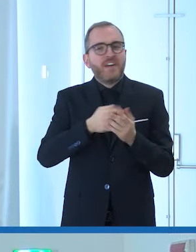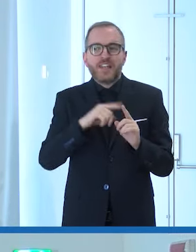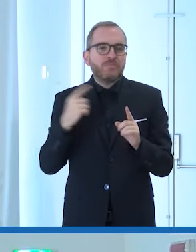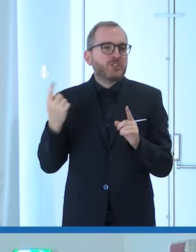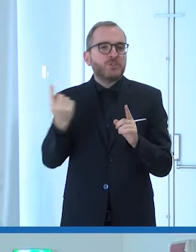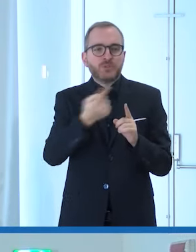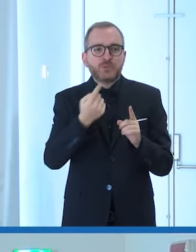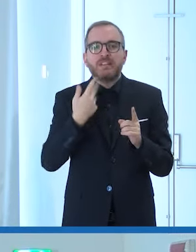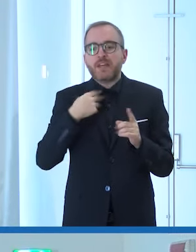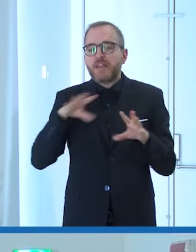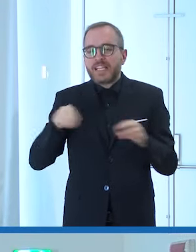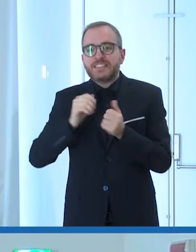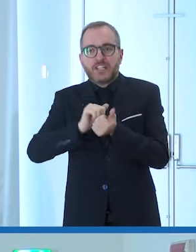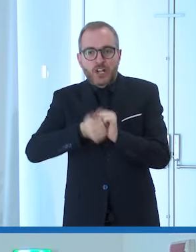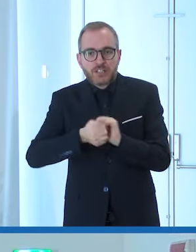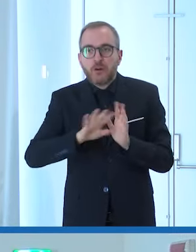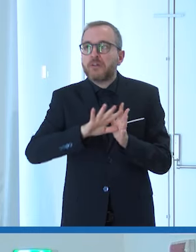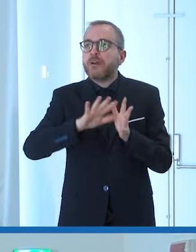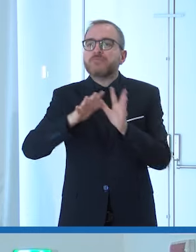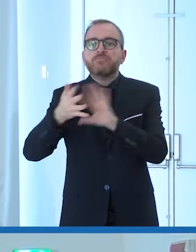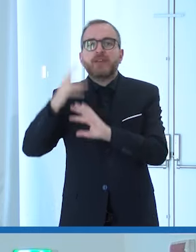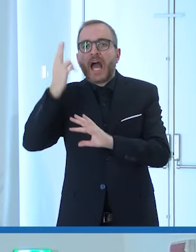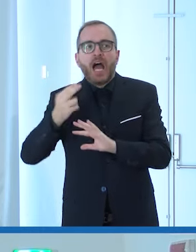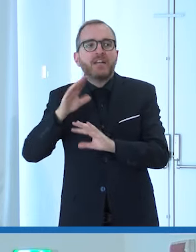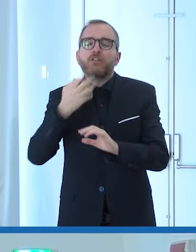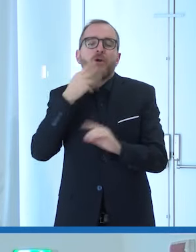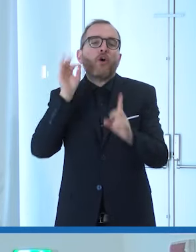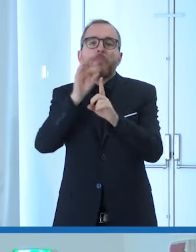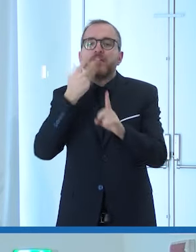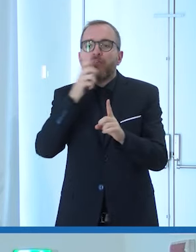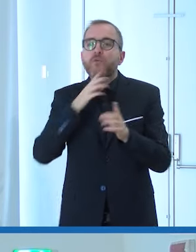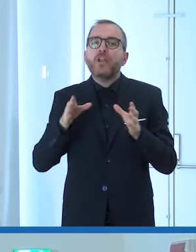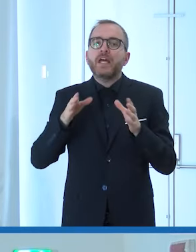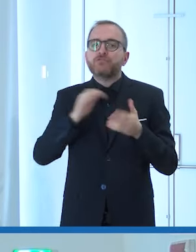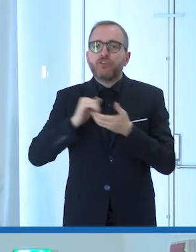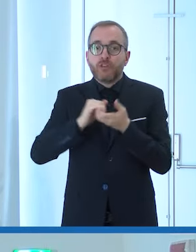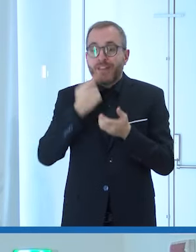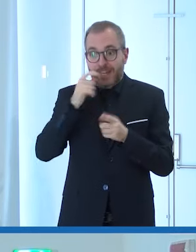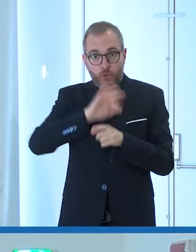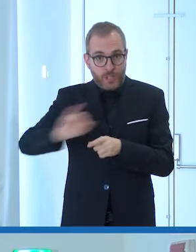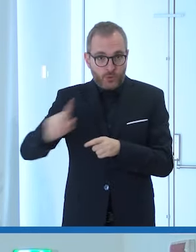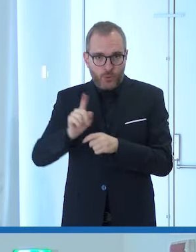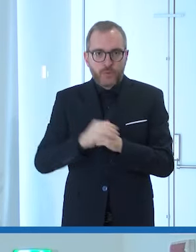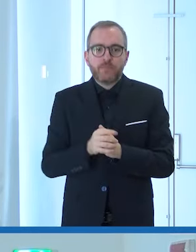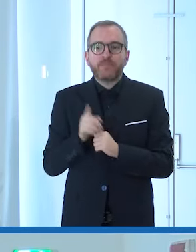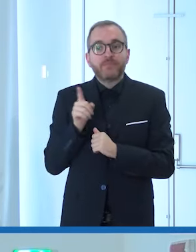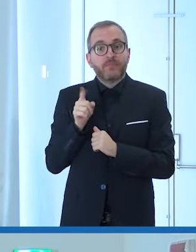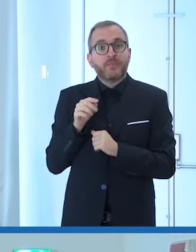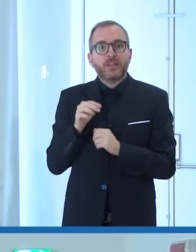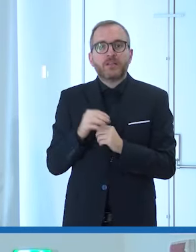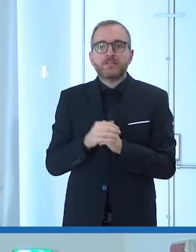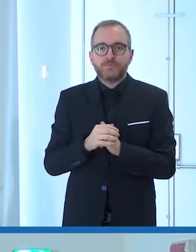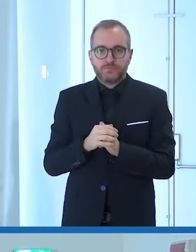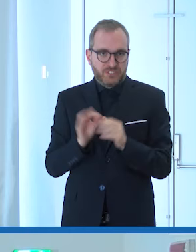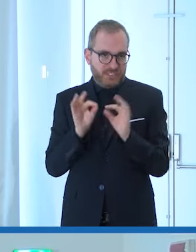partendo dallo sport e partendo anche dall'arte vogliono costruire una società non escludente lui diceva it will change our